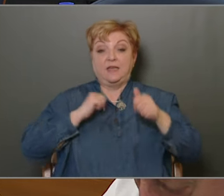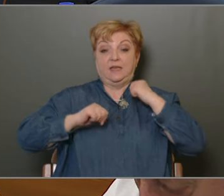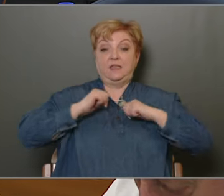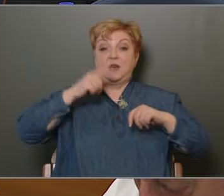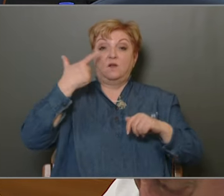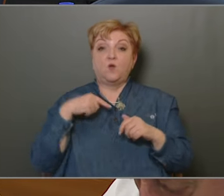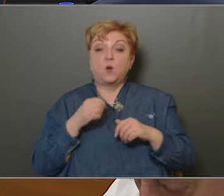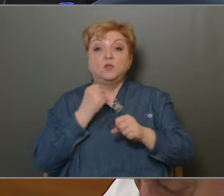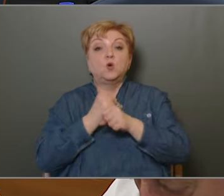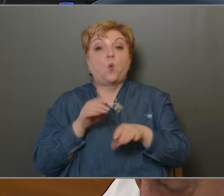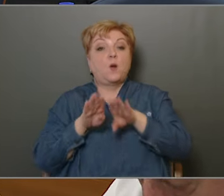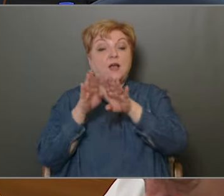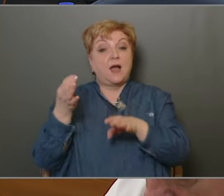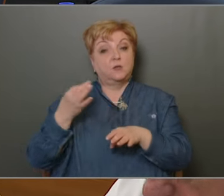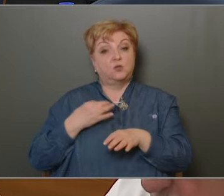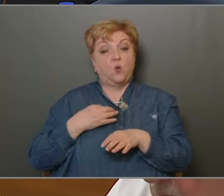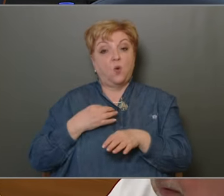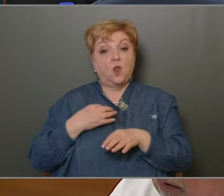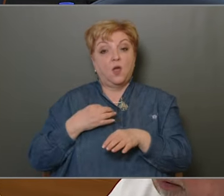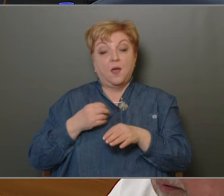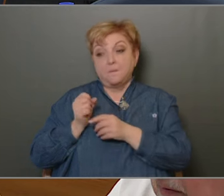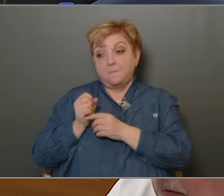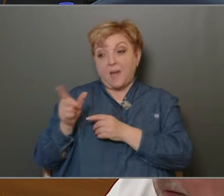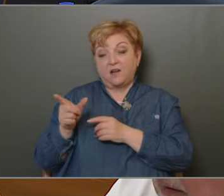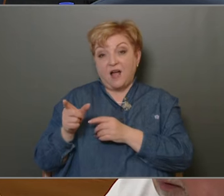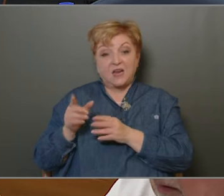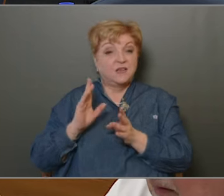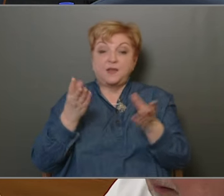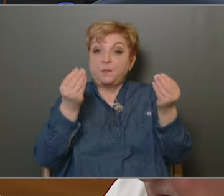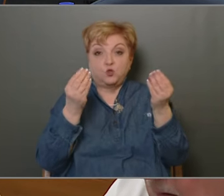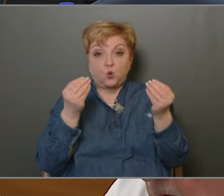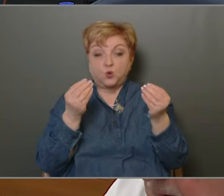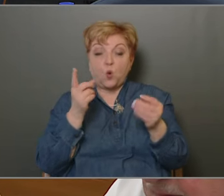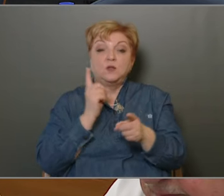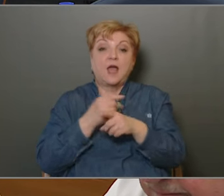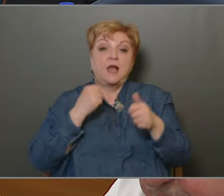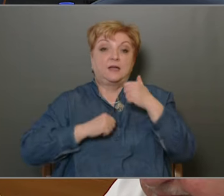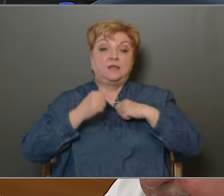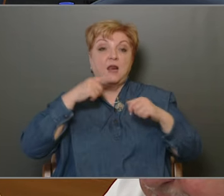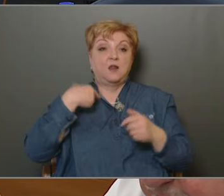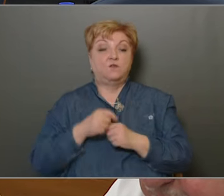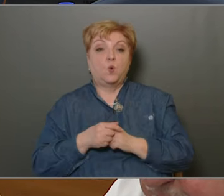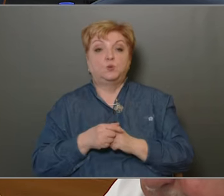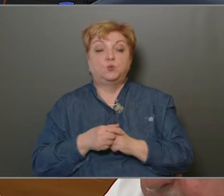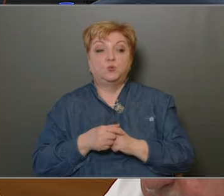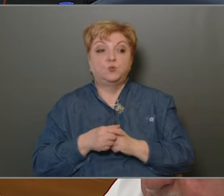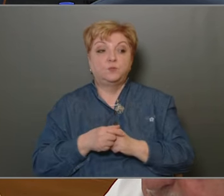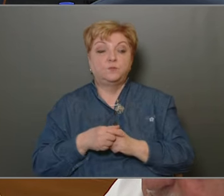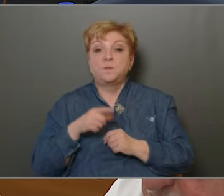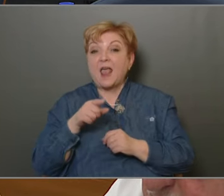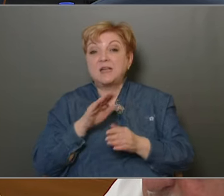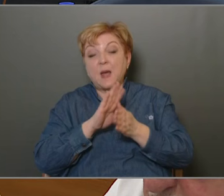voltunk kollégáktól megválni, nem soktól, de kénytelenek voltunk. Ez